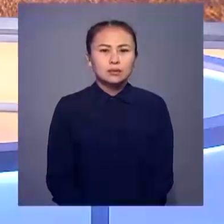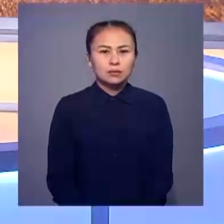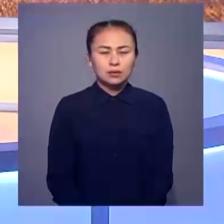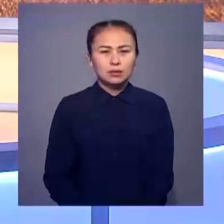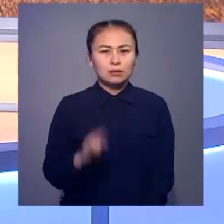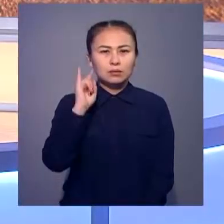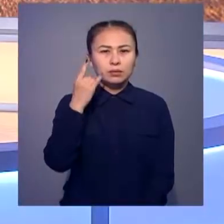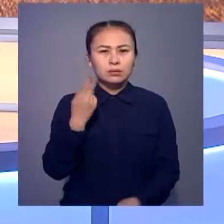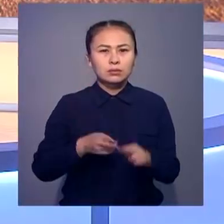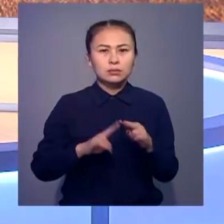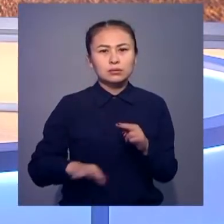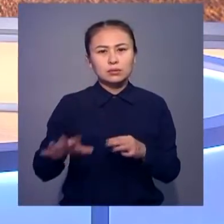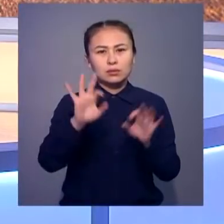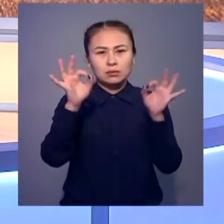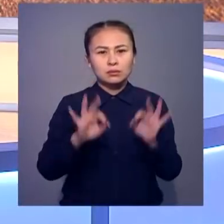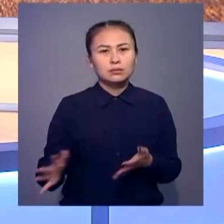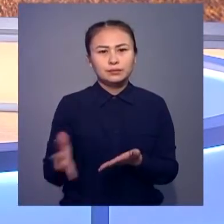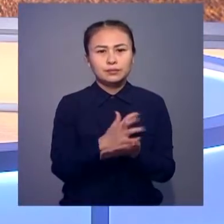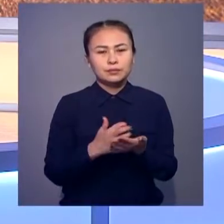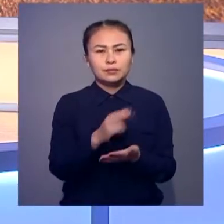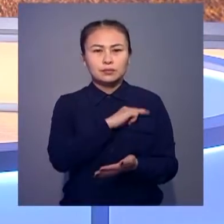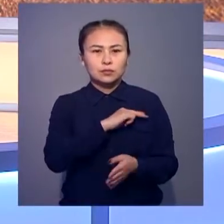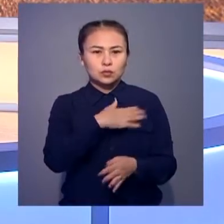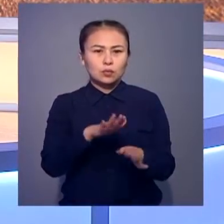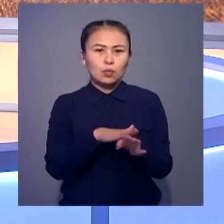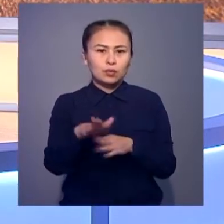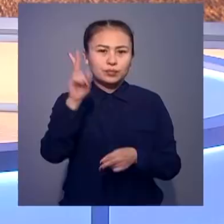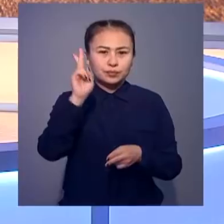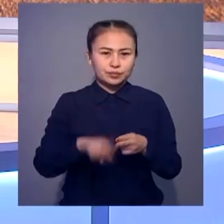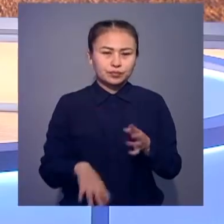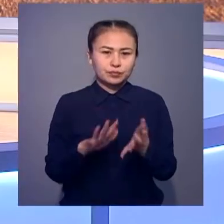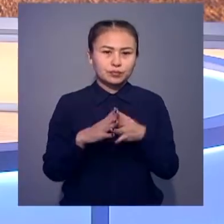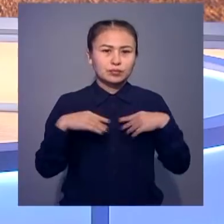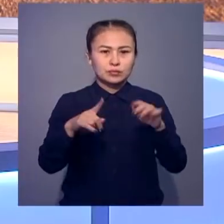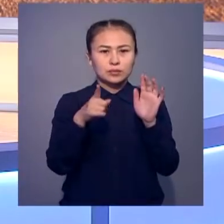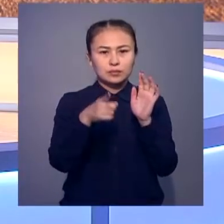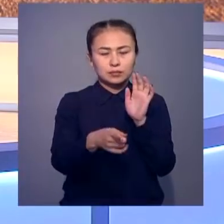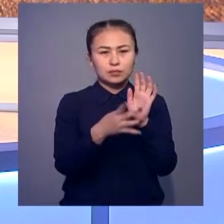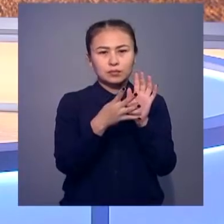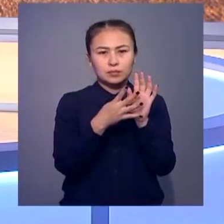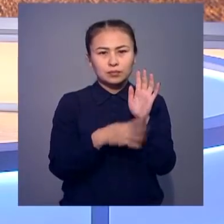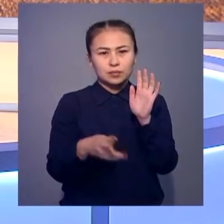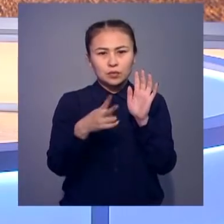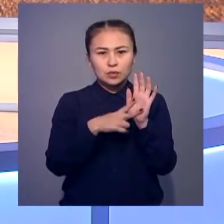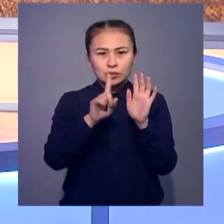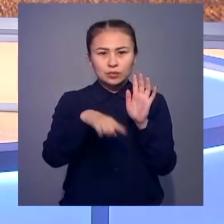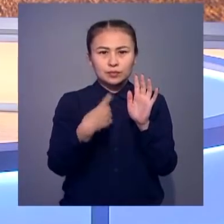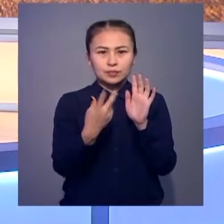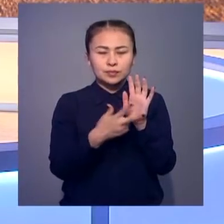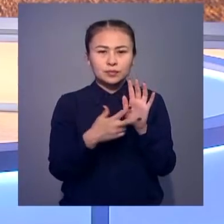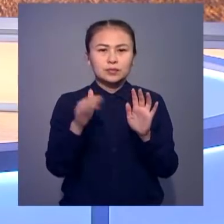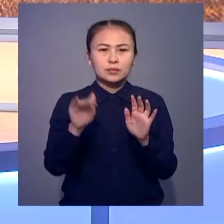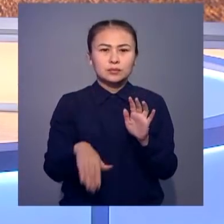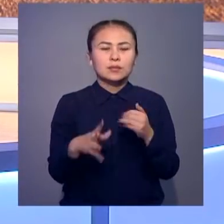Павладар облысы көзгі жүйін терім жұмыстарын толға аяқтады. Бел ауылшырбашылығы дақылдары 1097